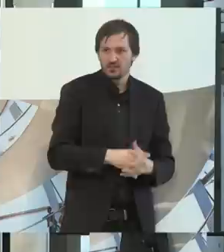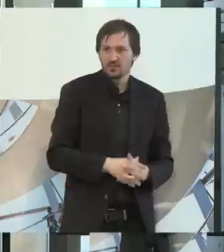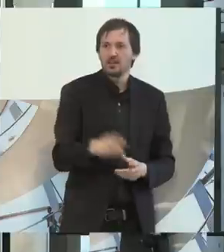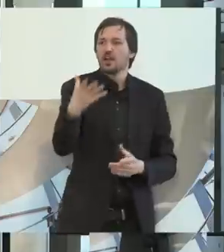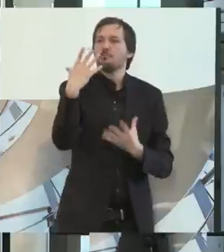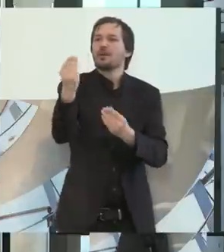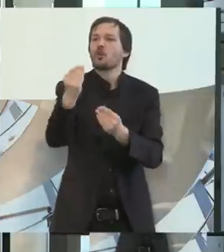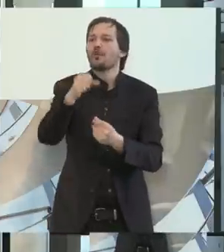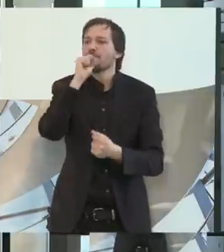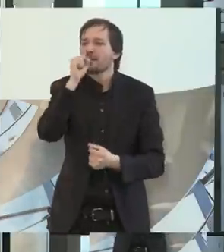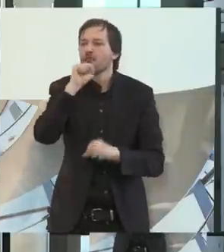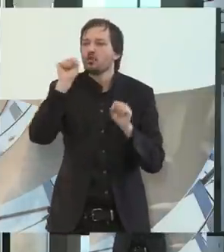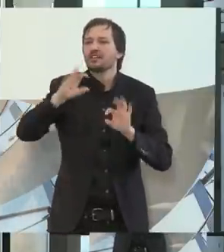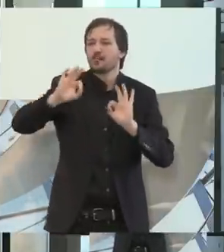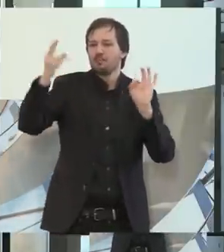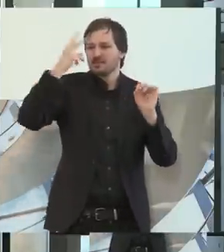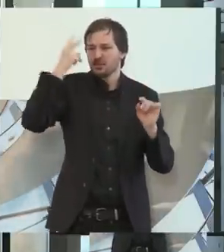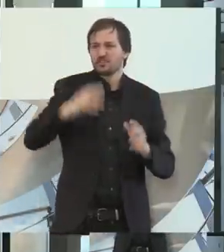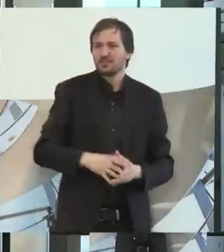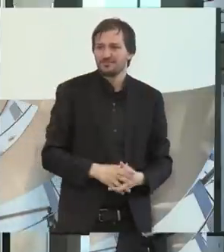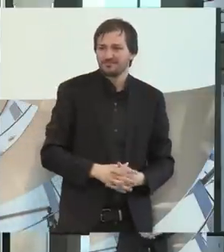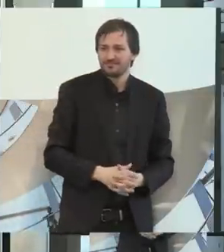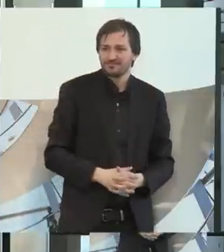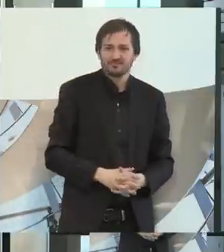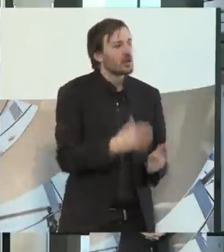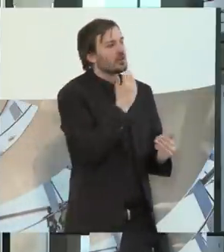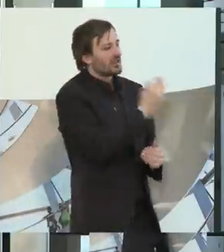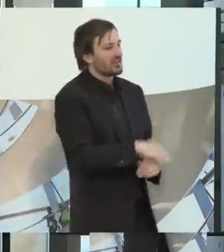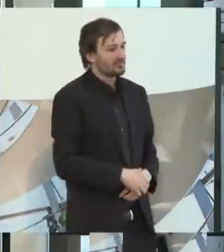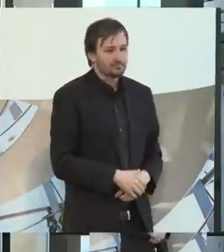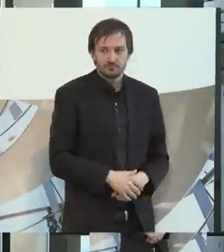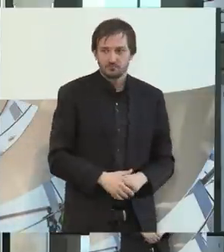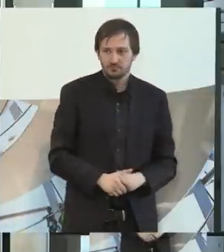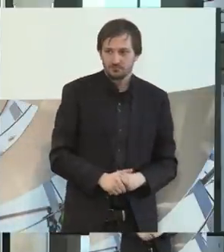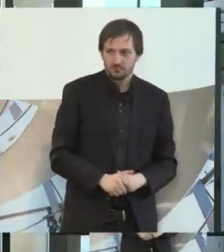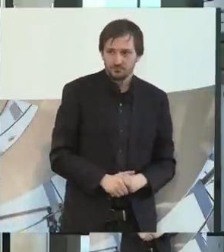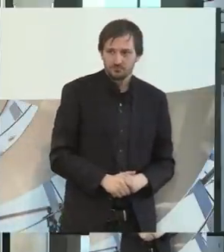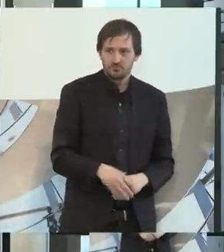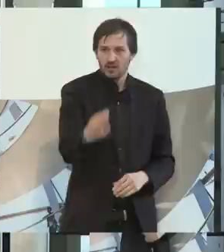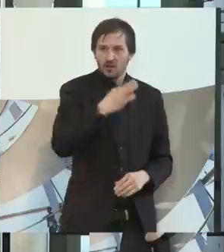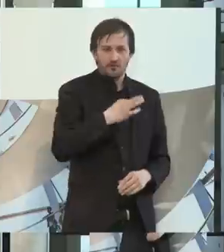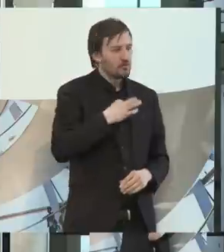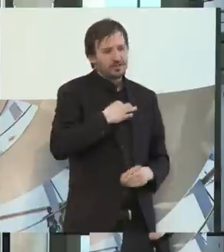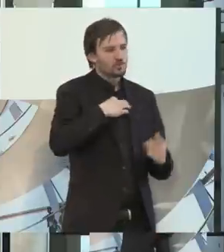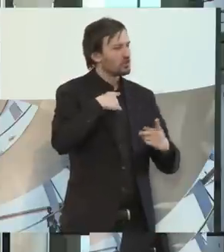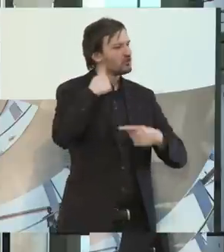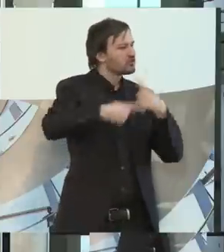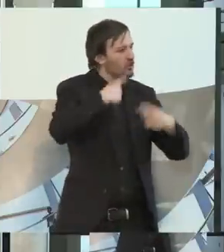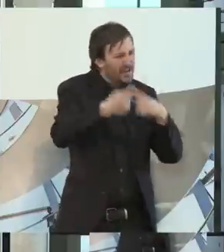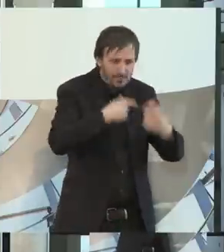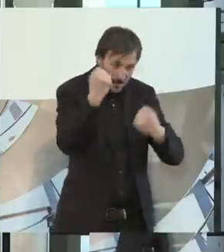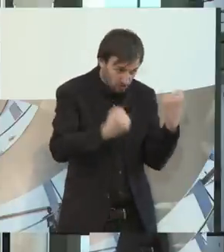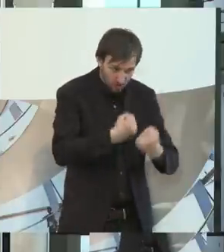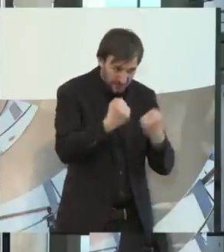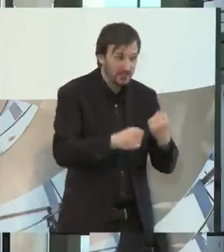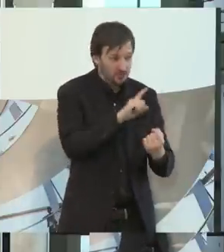Sie bekommen ein Mikrofon, da kann man Sie noch besser verstehen. Achso, Dankeschön. Was bei mir seit jeher schwierig gewesen ist, und jetzt muss ich